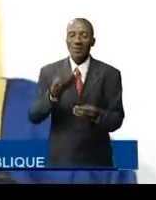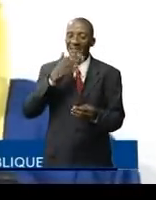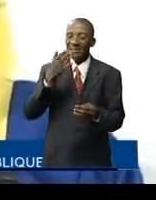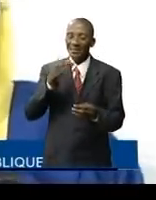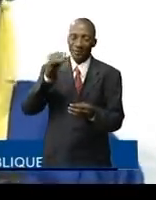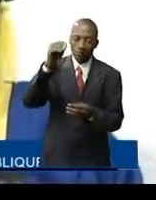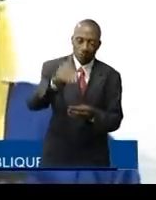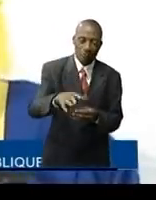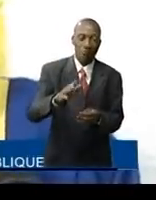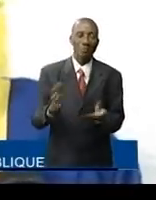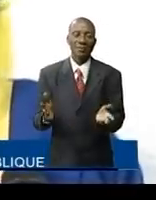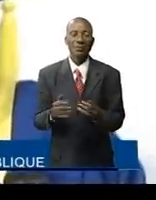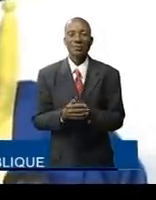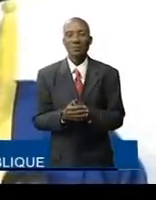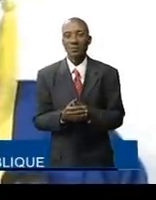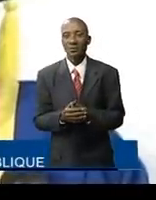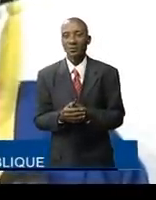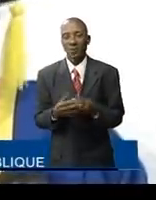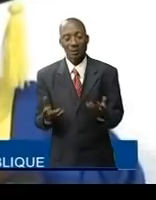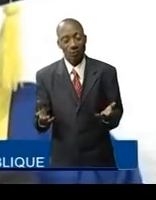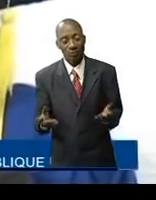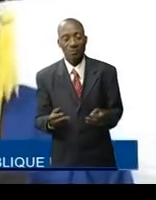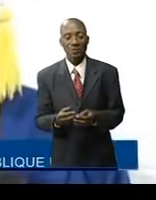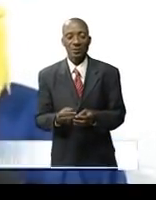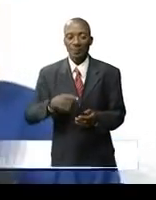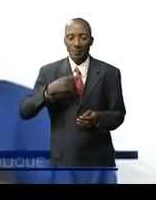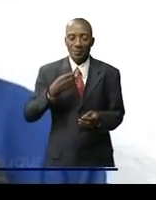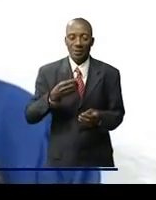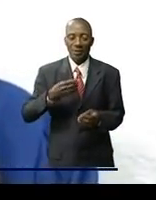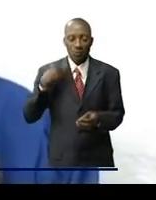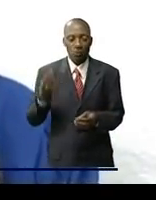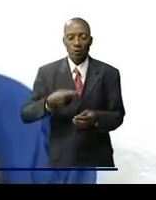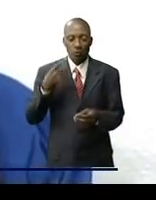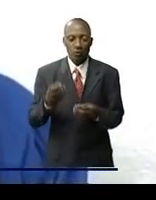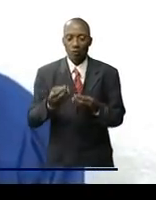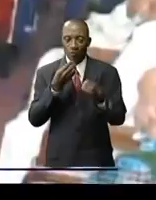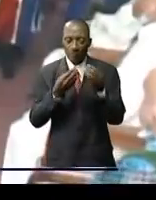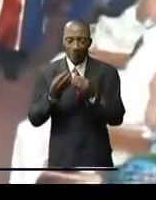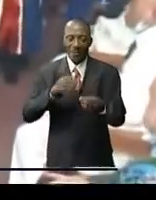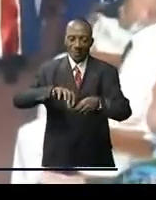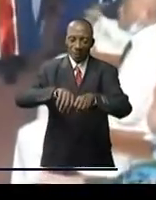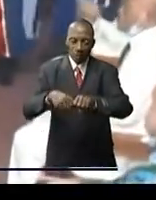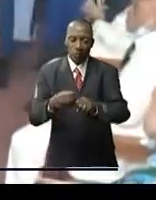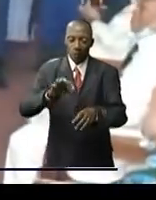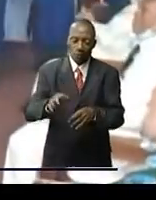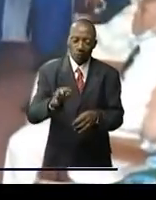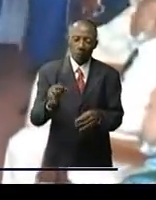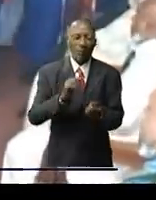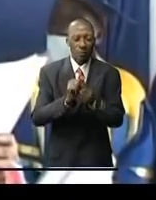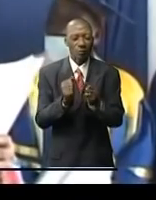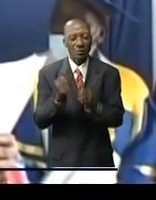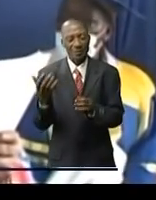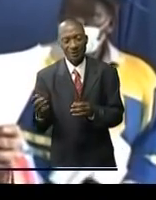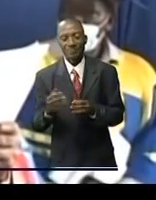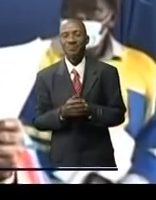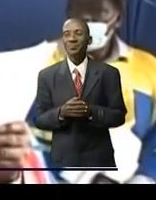manger mais pas tous les jours donc il faut diversifier l'alimentation Après délibération à Wiklo les